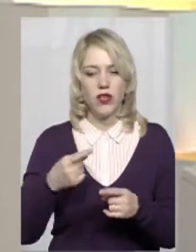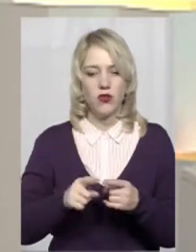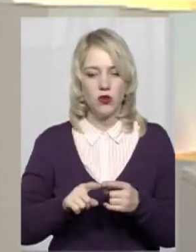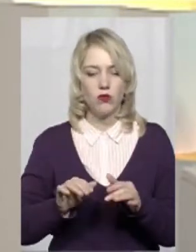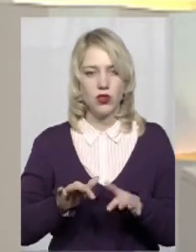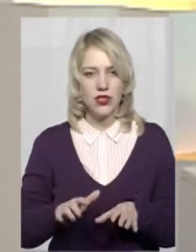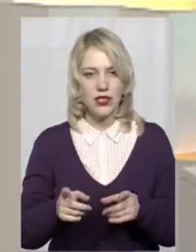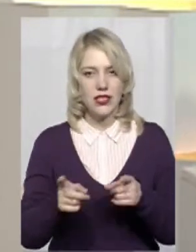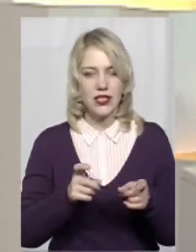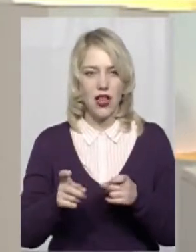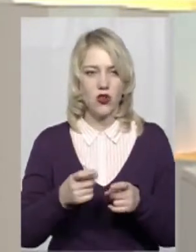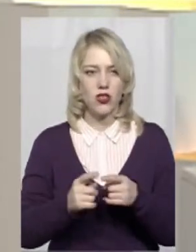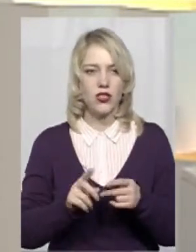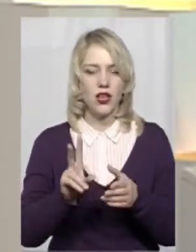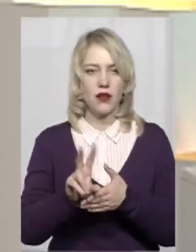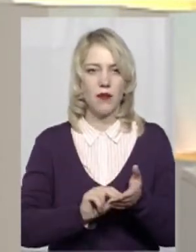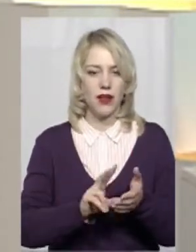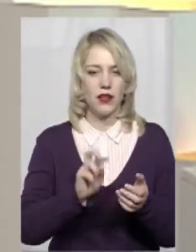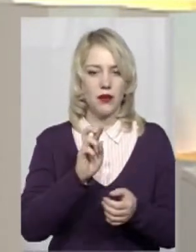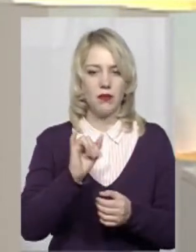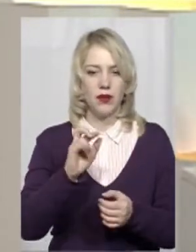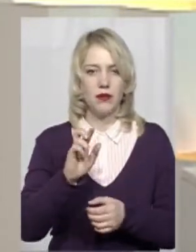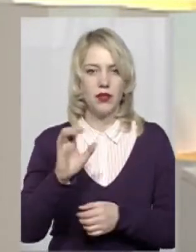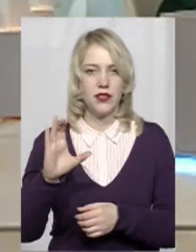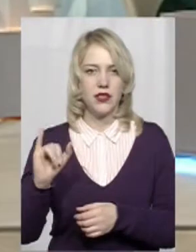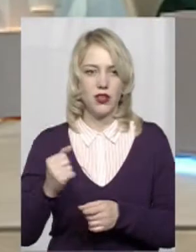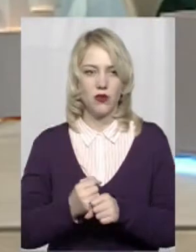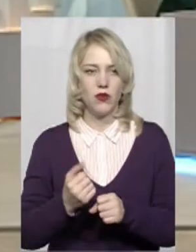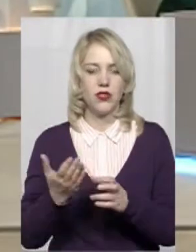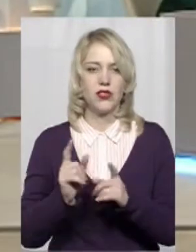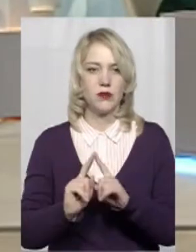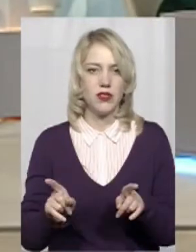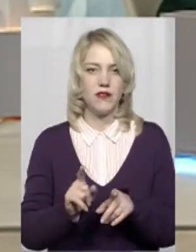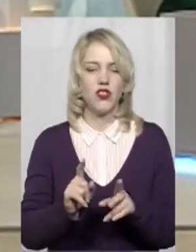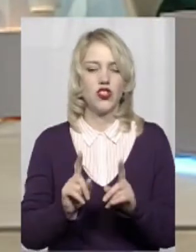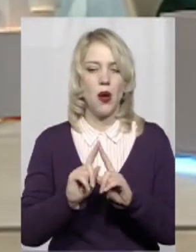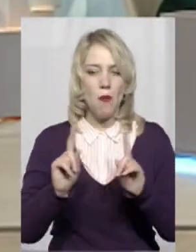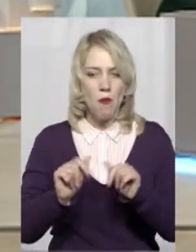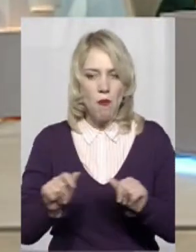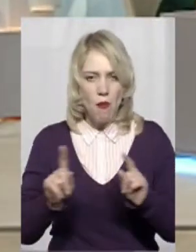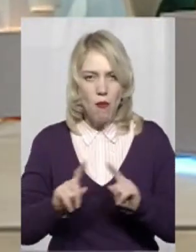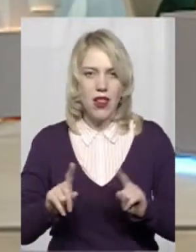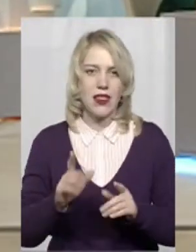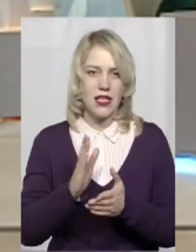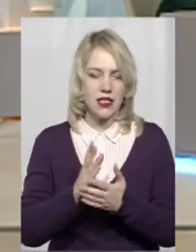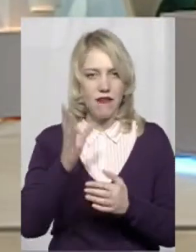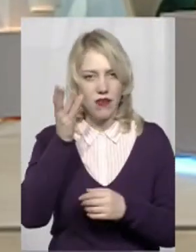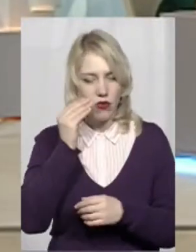за прикладом BBC робилися якісь специфічні моменти, все ж таки, українські враховано?